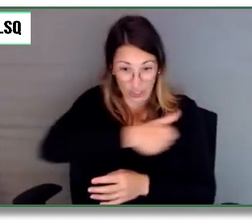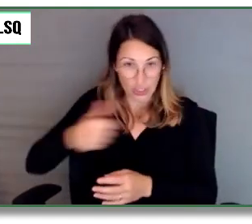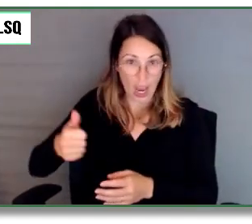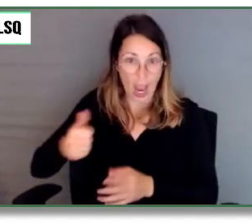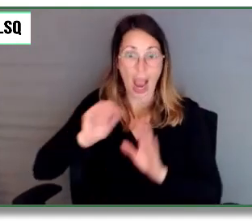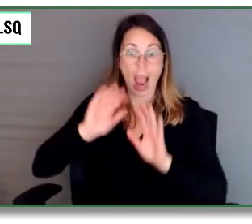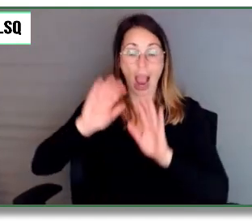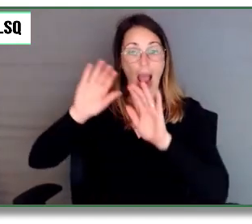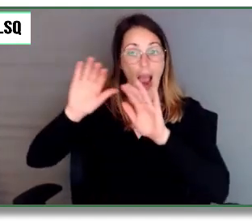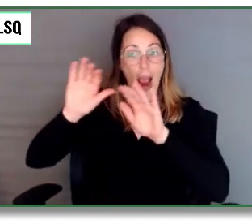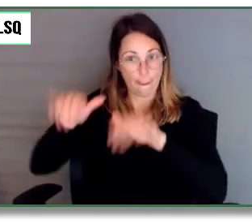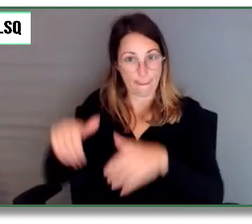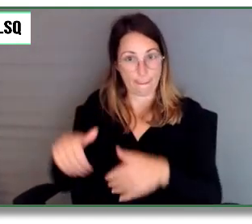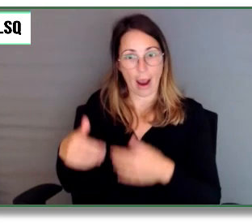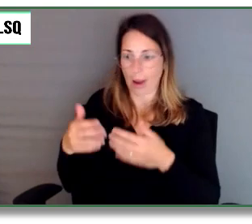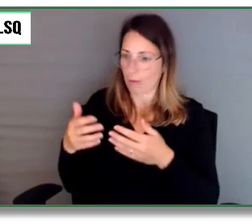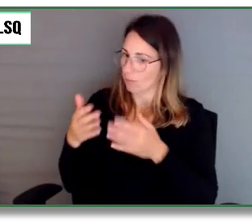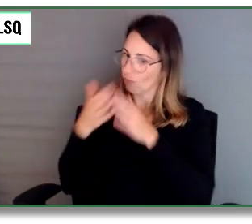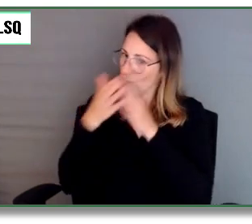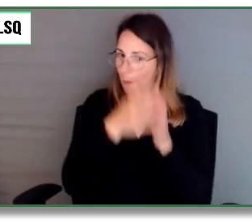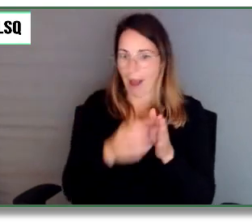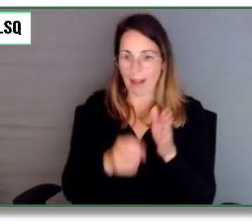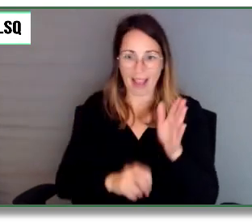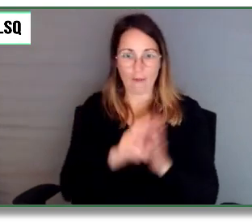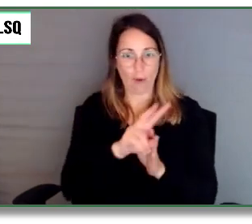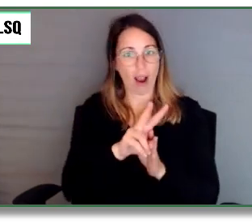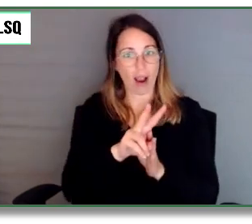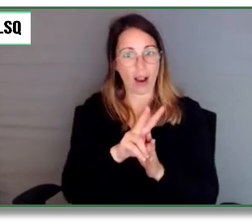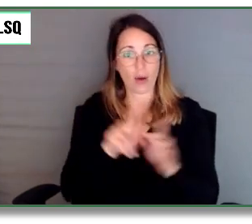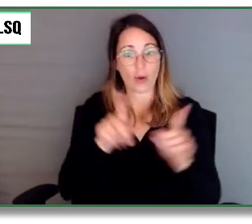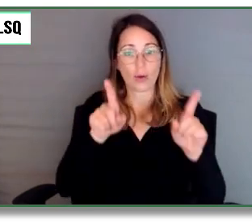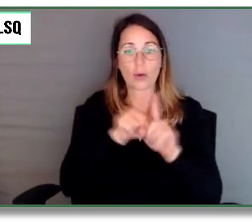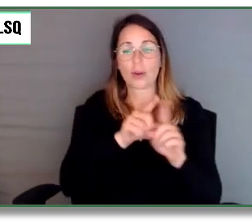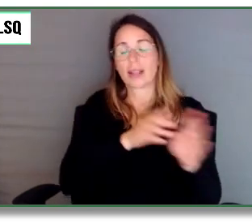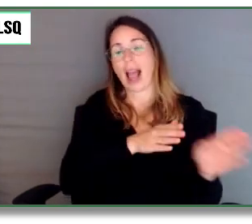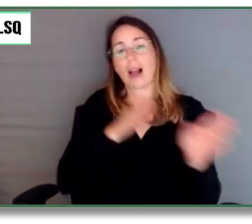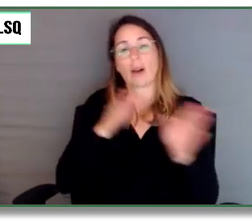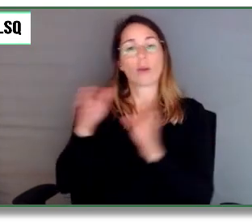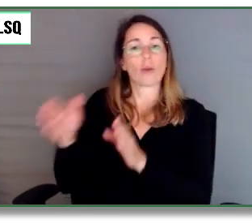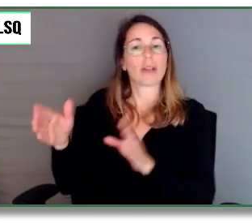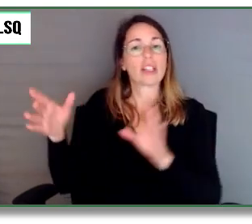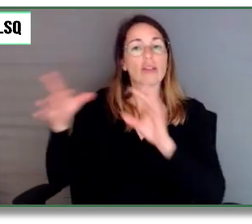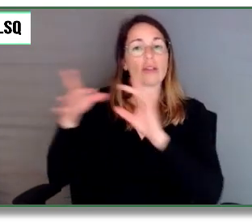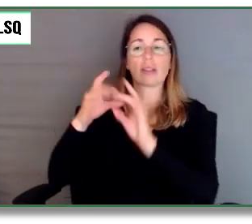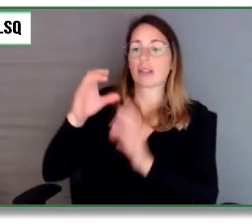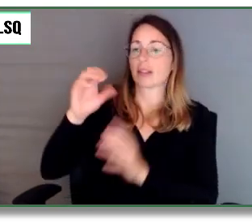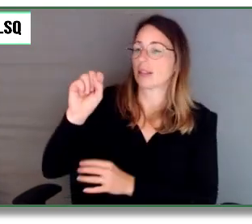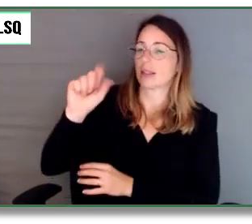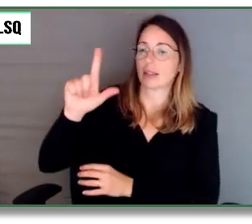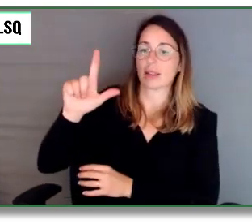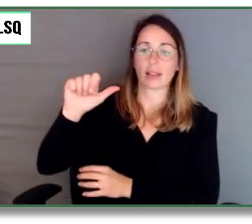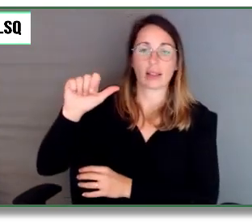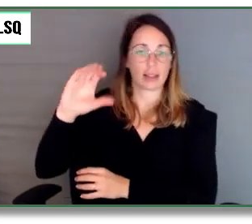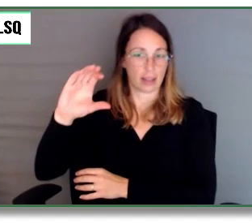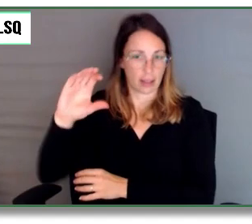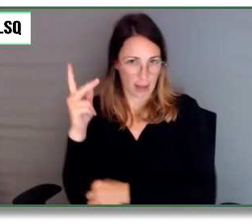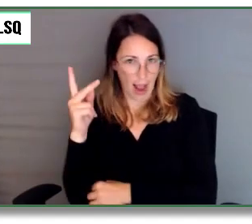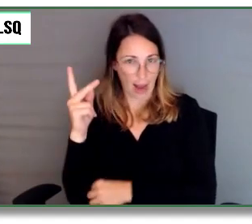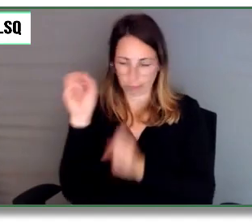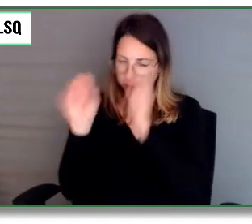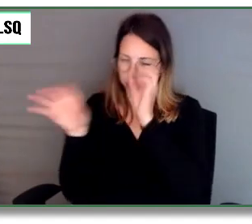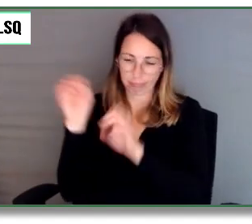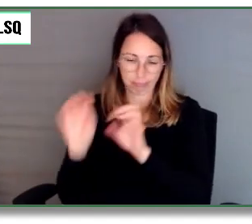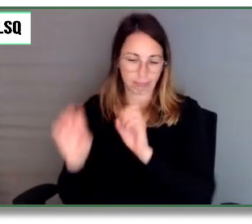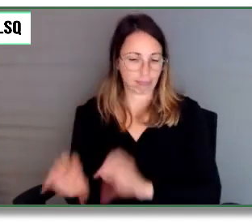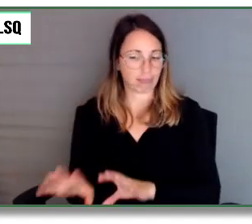et on a une chaîne Slack où on va afficher toutes les réponses, toutes les questions et toutes les réponses. Et on pourra